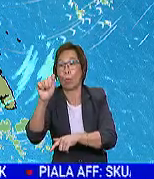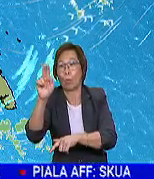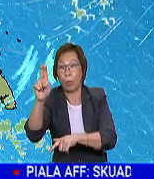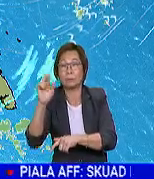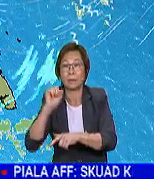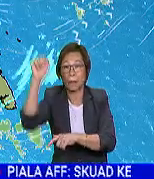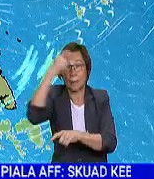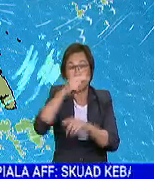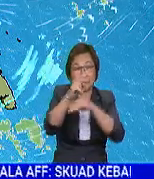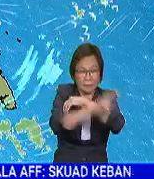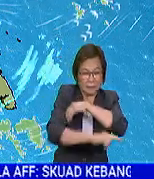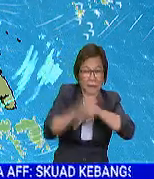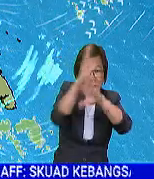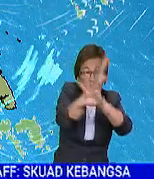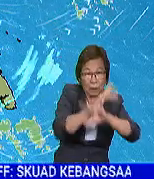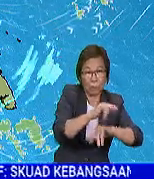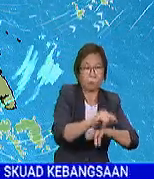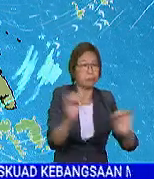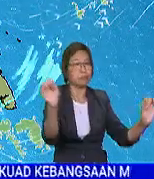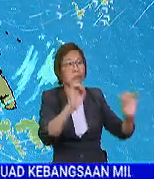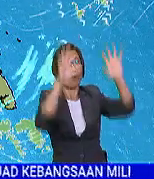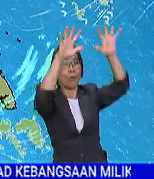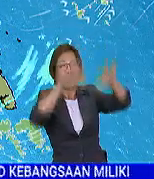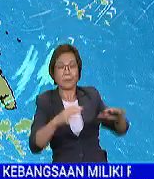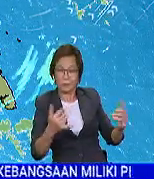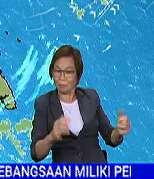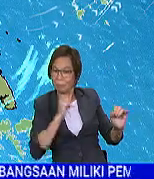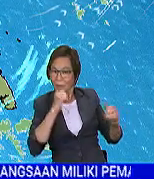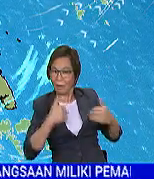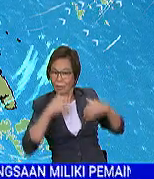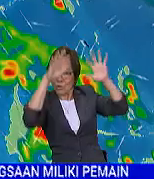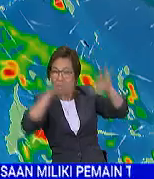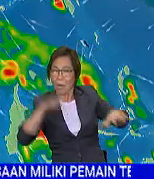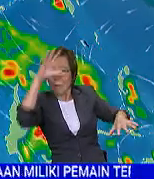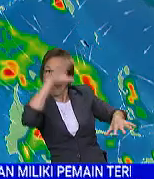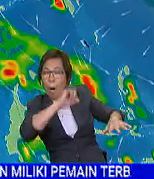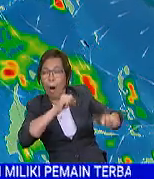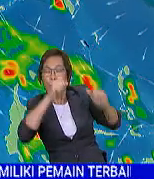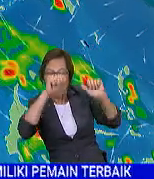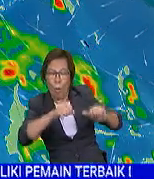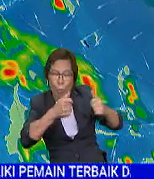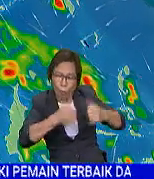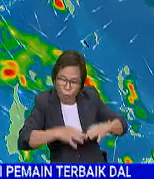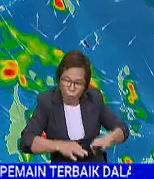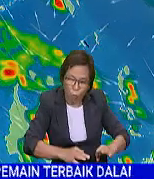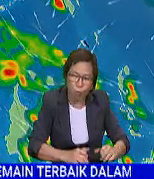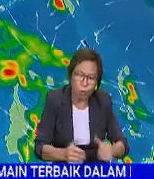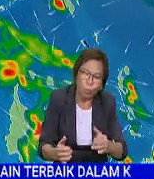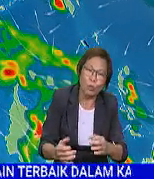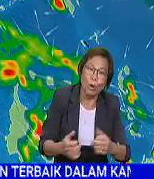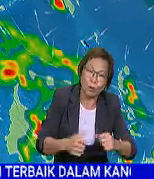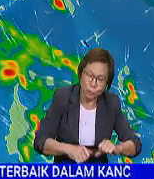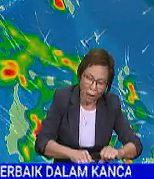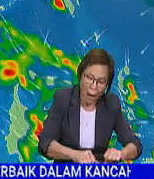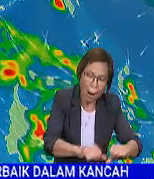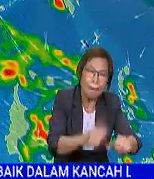itu, bagi negeri Sarawak, keadaan cuaca adalah tiada hujan pada ketika ini dan dijangkakan keadaan ini boleh berlanjutan sehingga ke